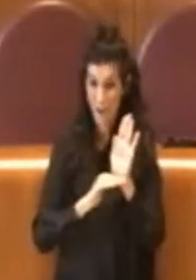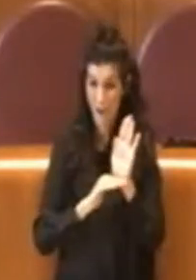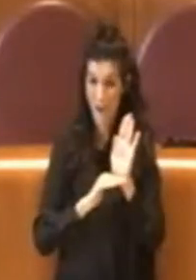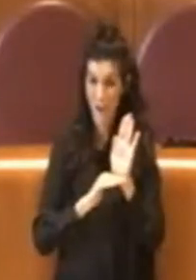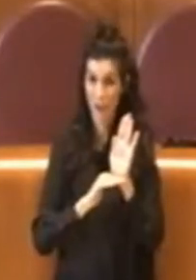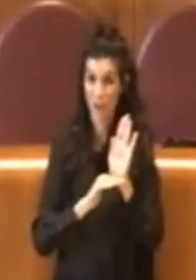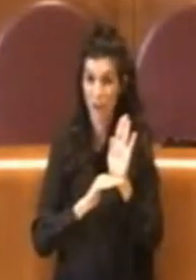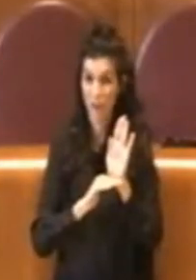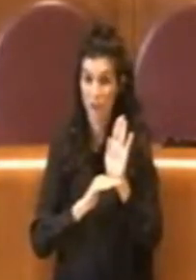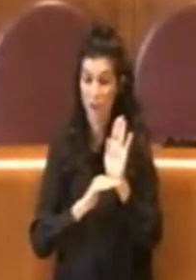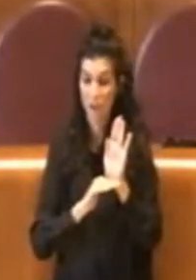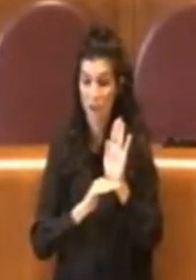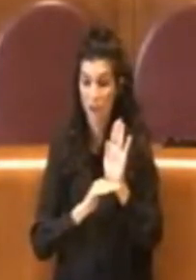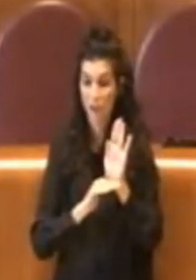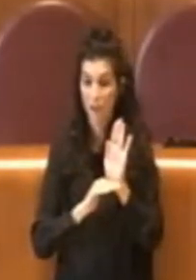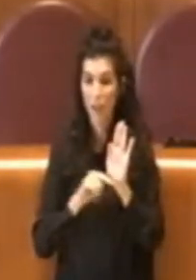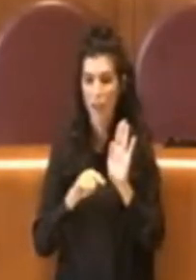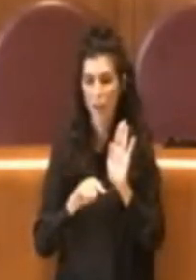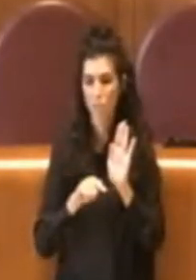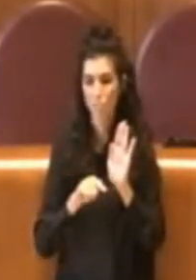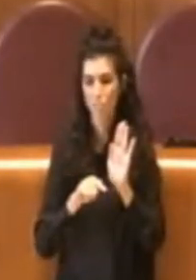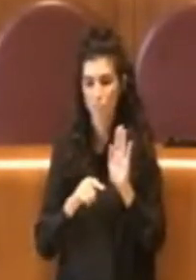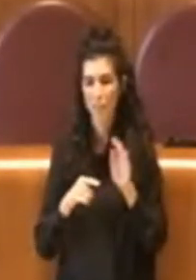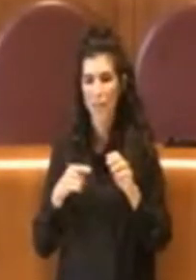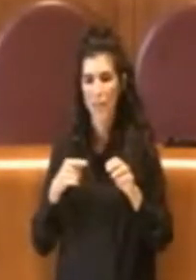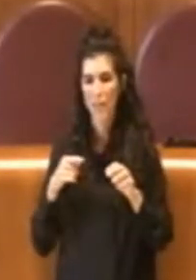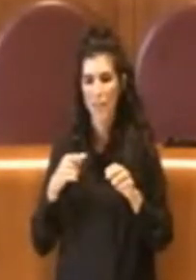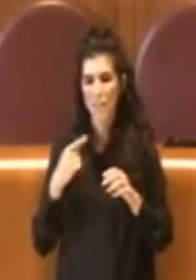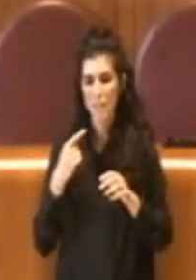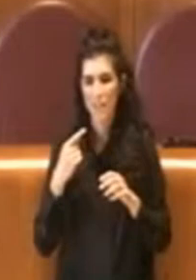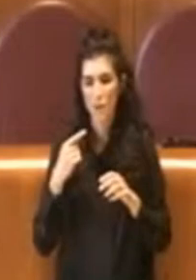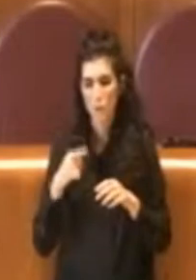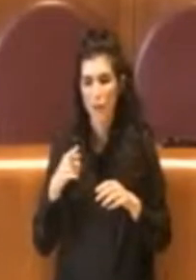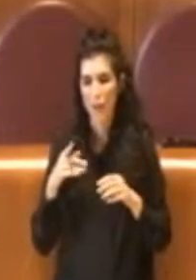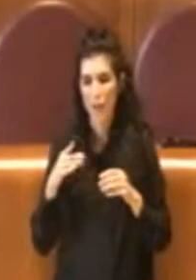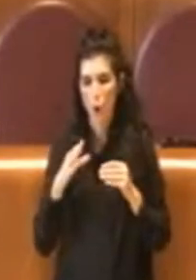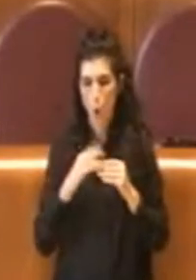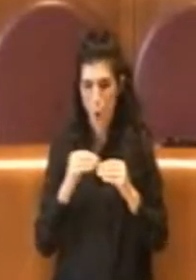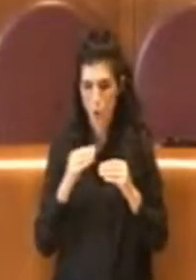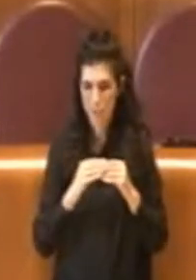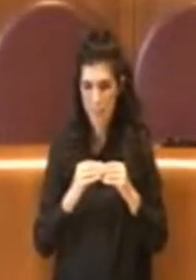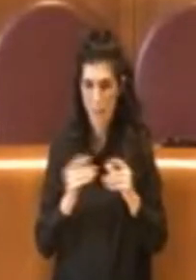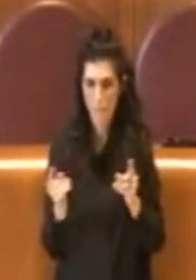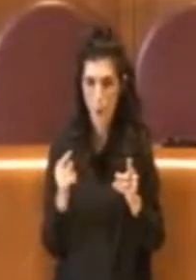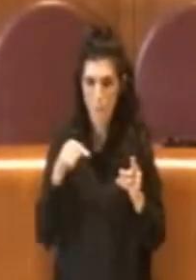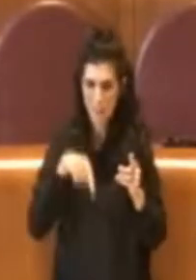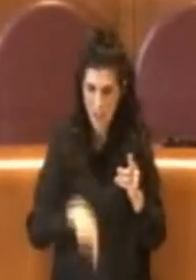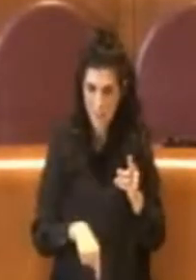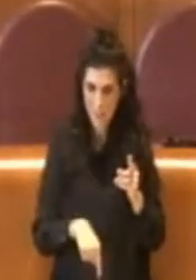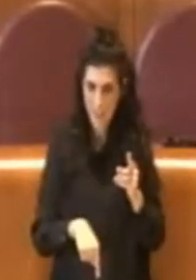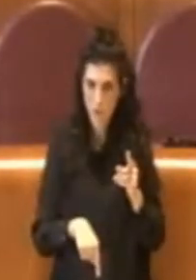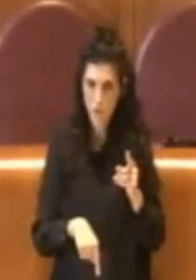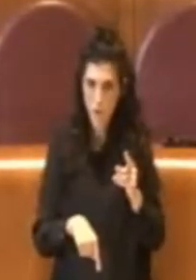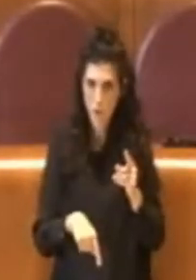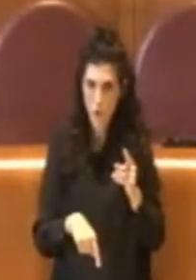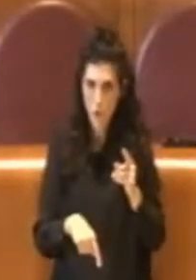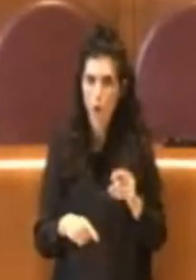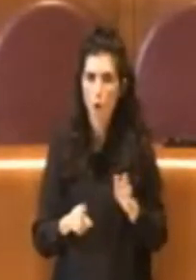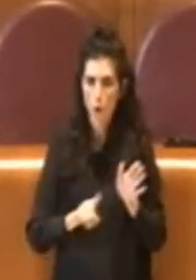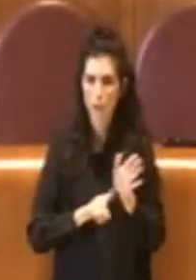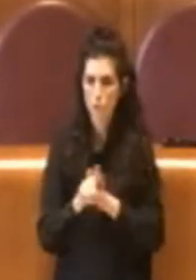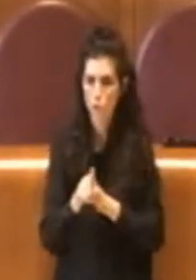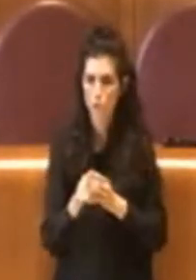facendo sì che le cose si facciano nel momento in cui vanno fatte, produrranno i loro frutti e anche